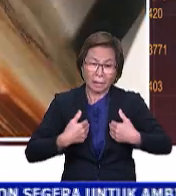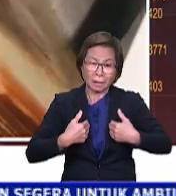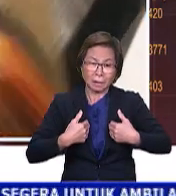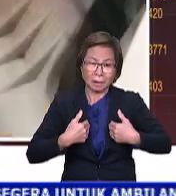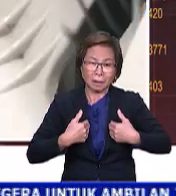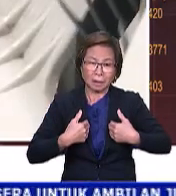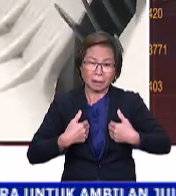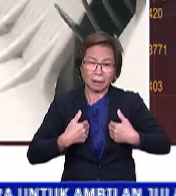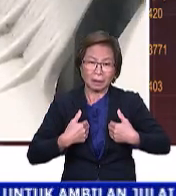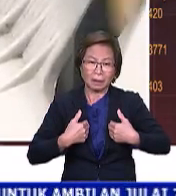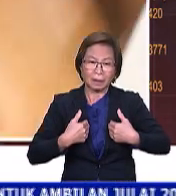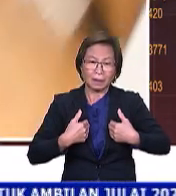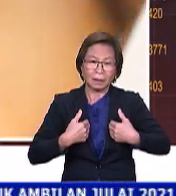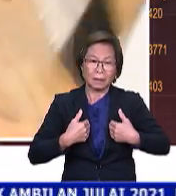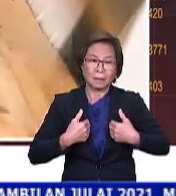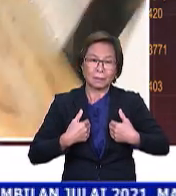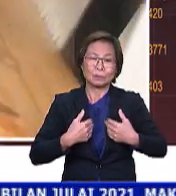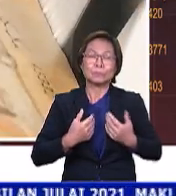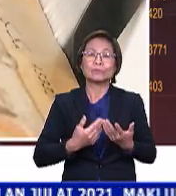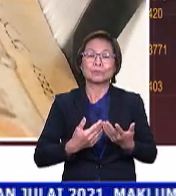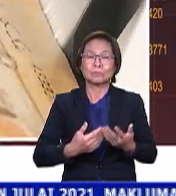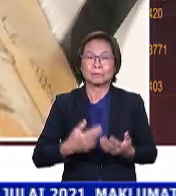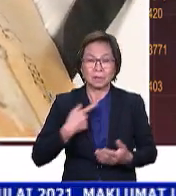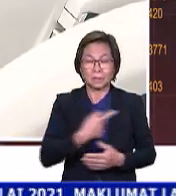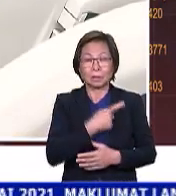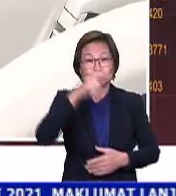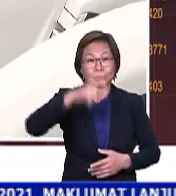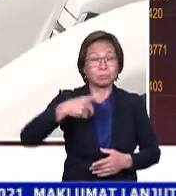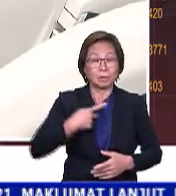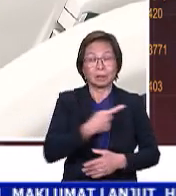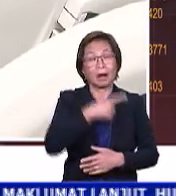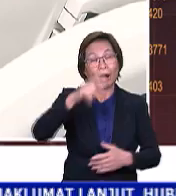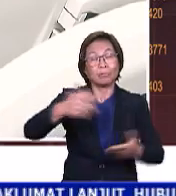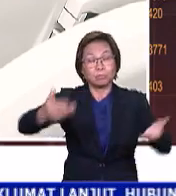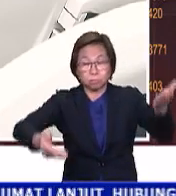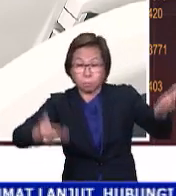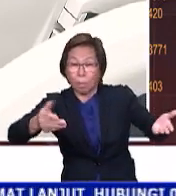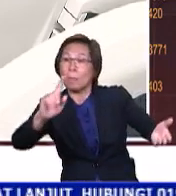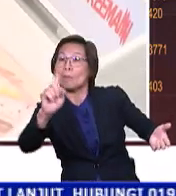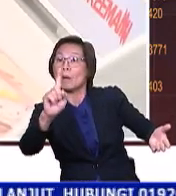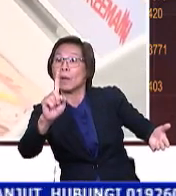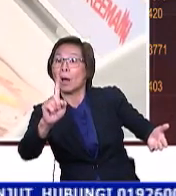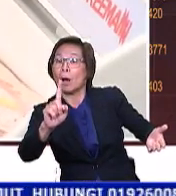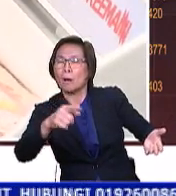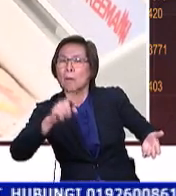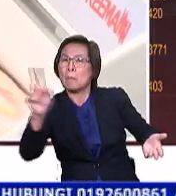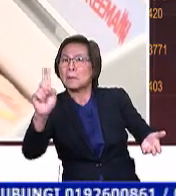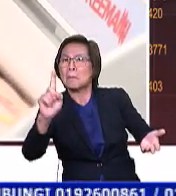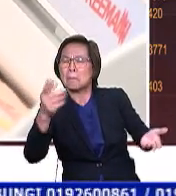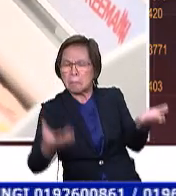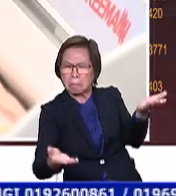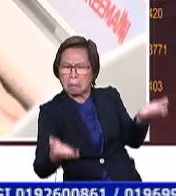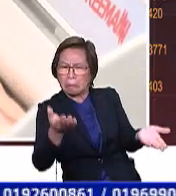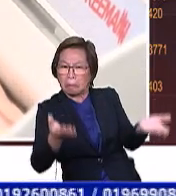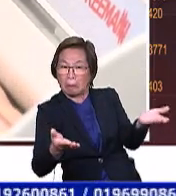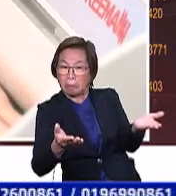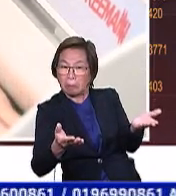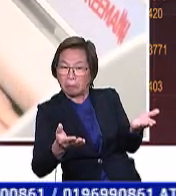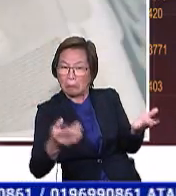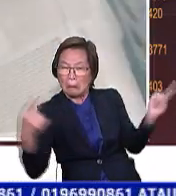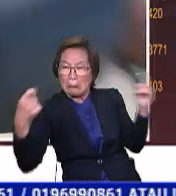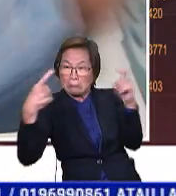penumpuan-penumpuan, umpamanya kita juga harus pertimbangkan yang mana yang berkemungkinan memberi